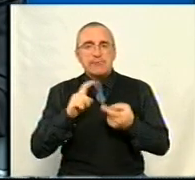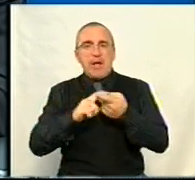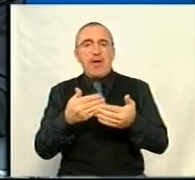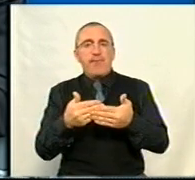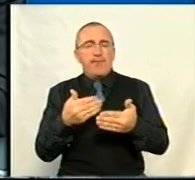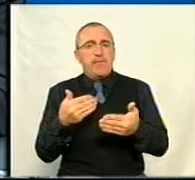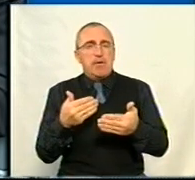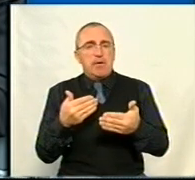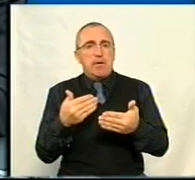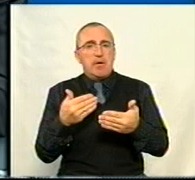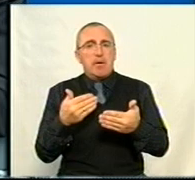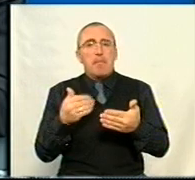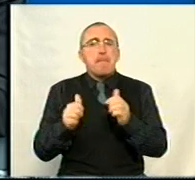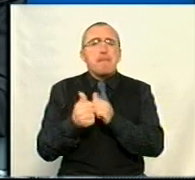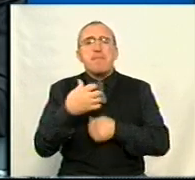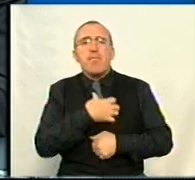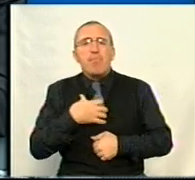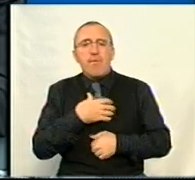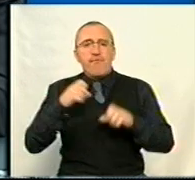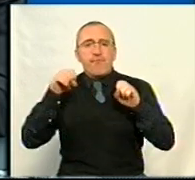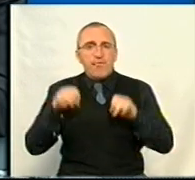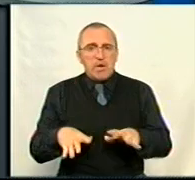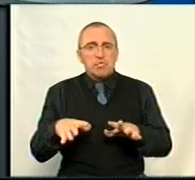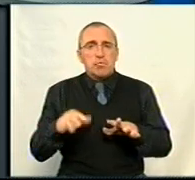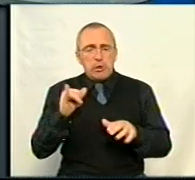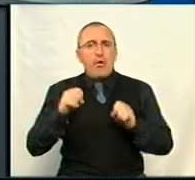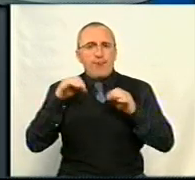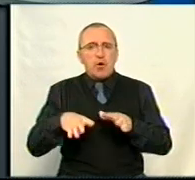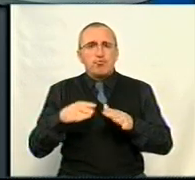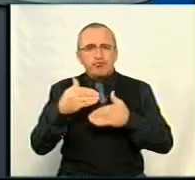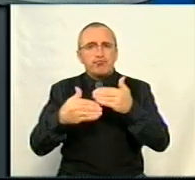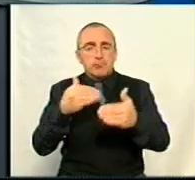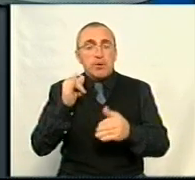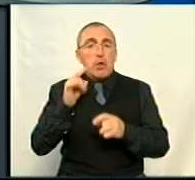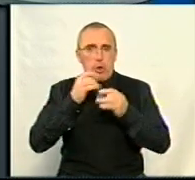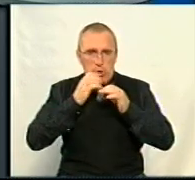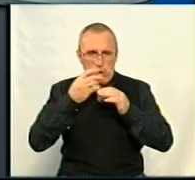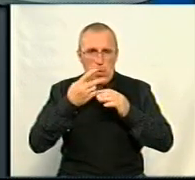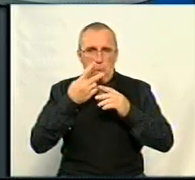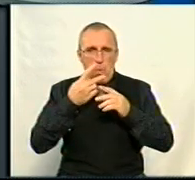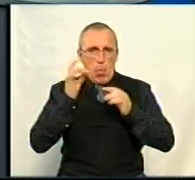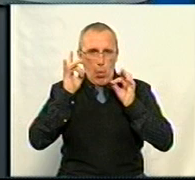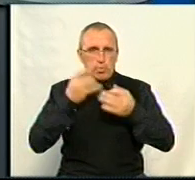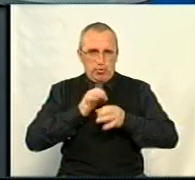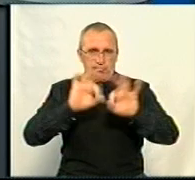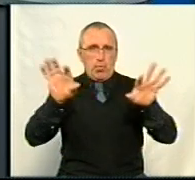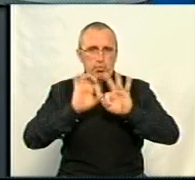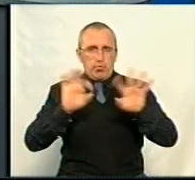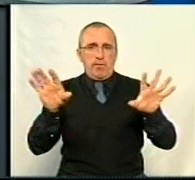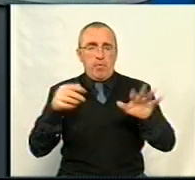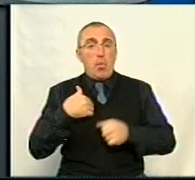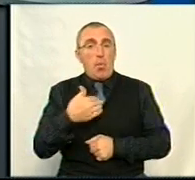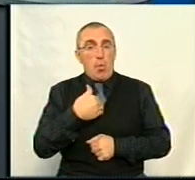від пріоритетності вирішення, і вирішував цю проблему, і озвучував. Як наслідок, я хочу